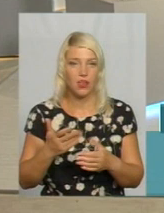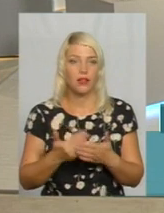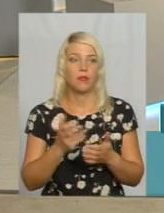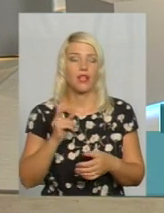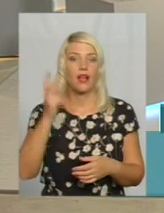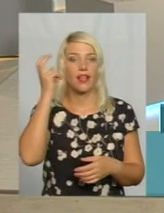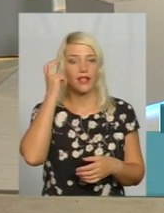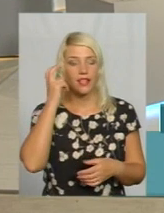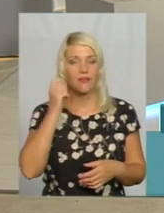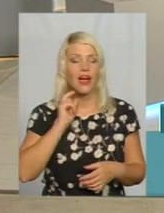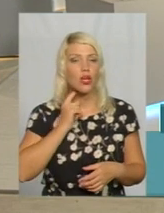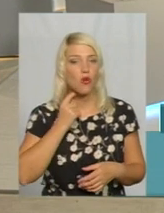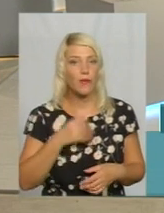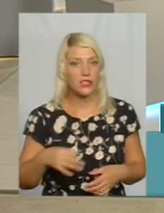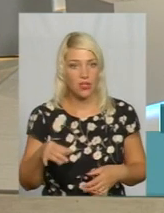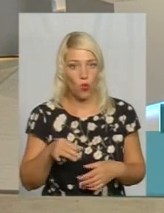Кировоградській області,